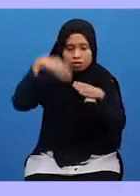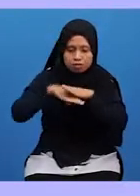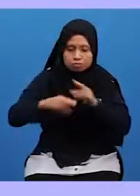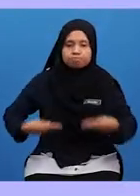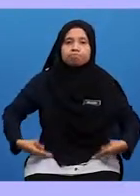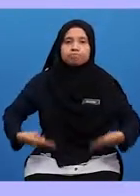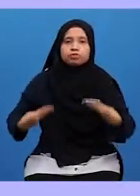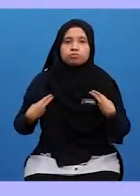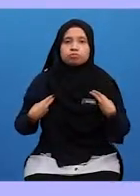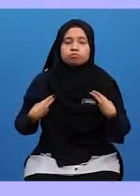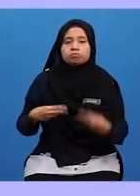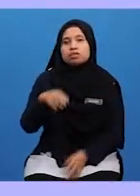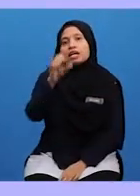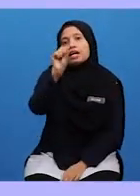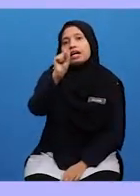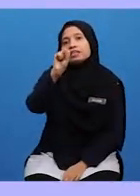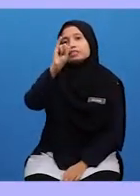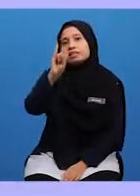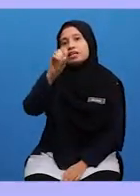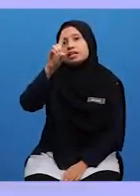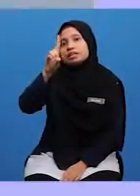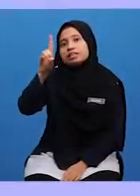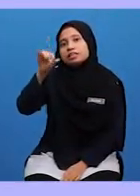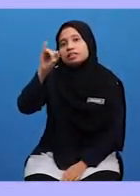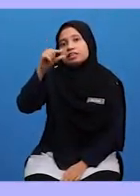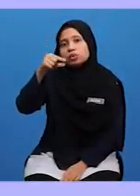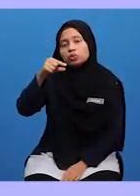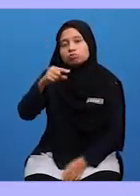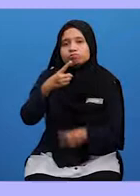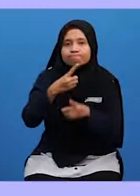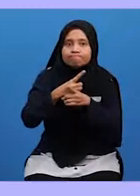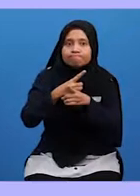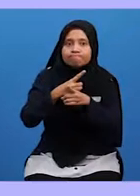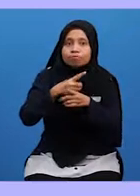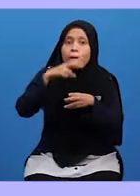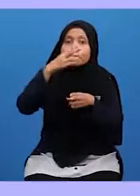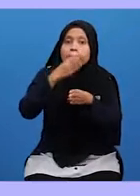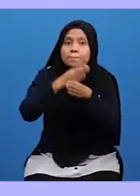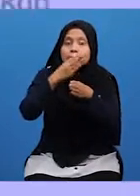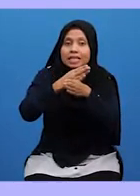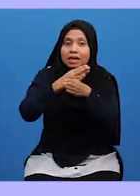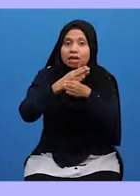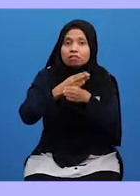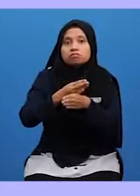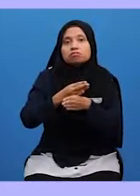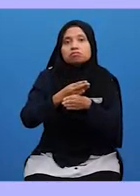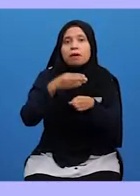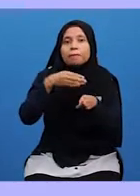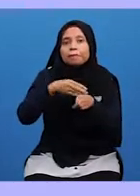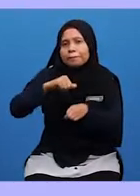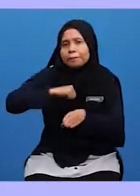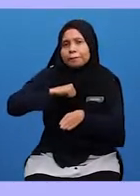Sidik Ertinya benar Pada Rasulullah SAW